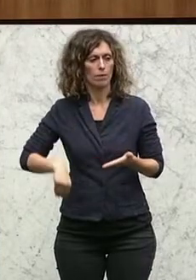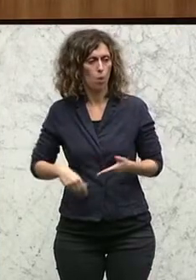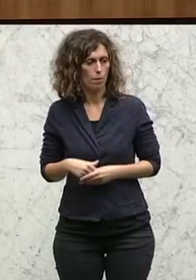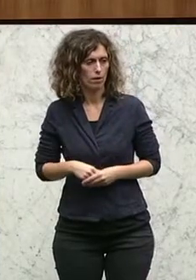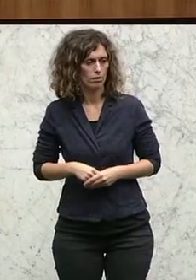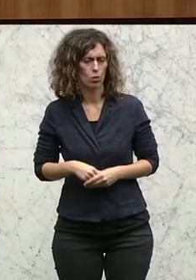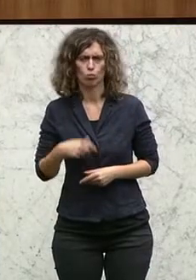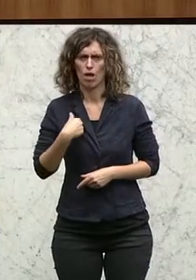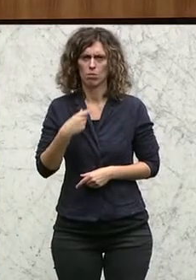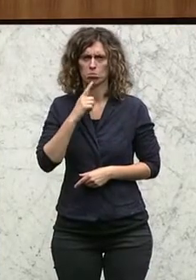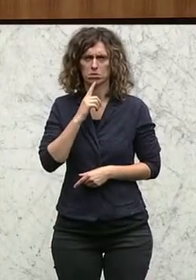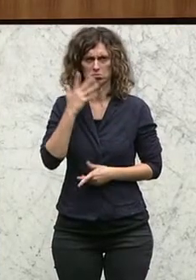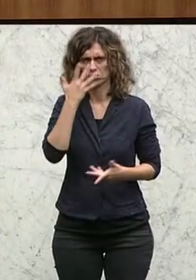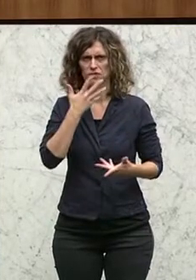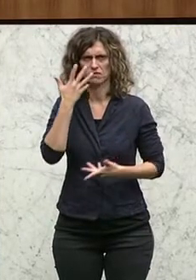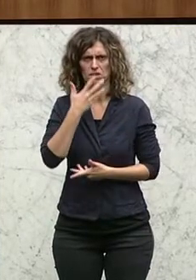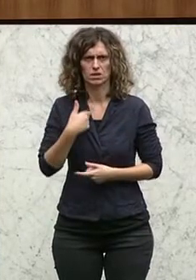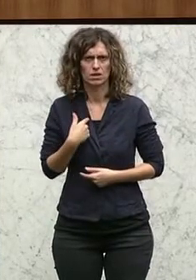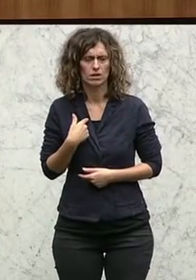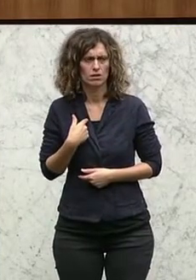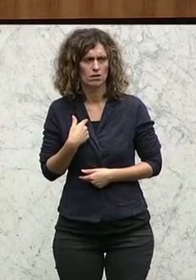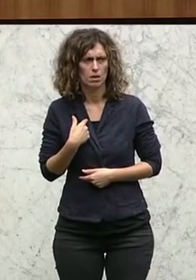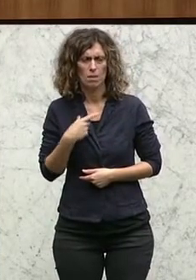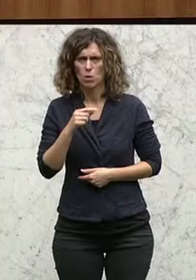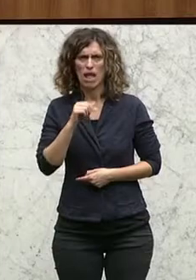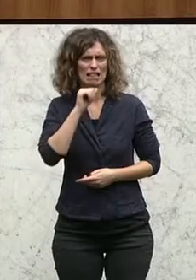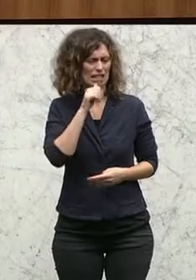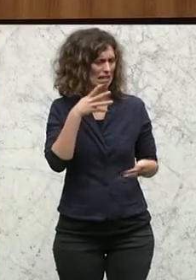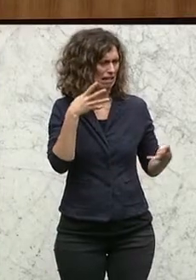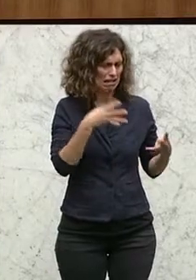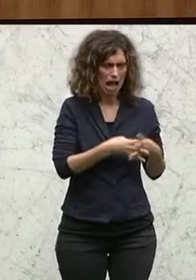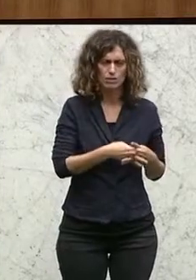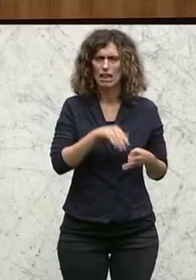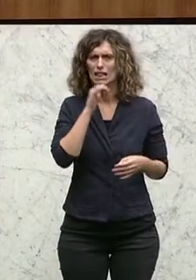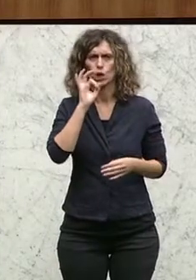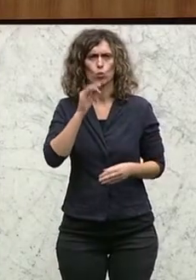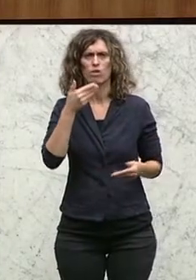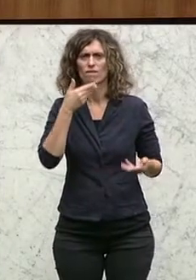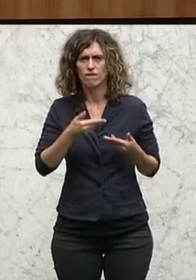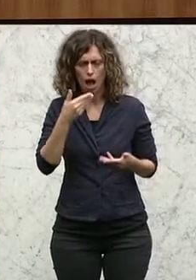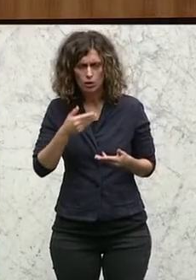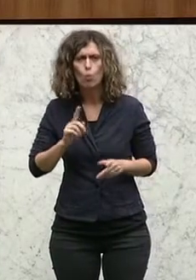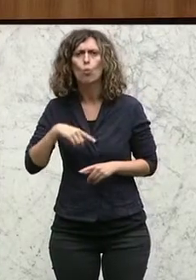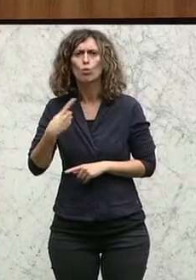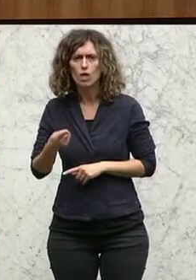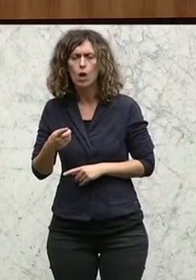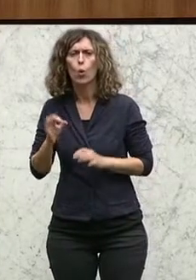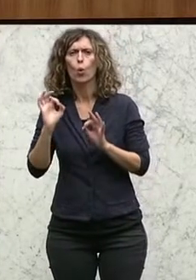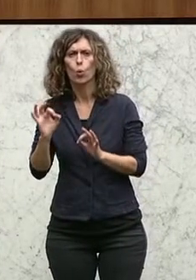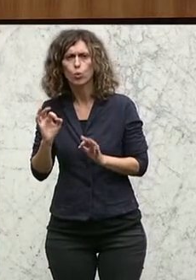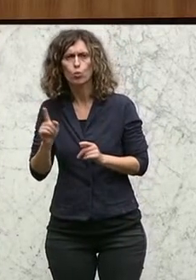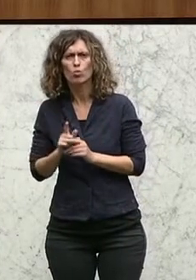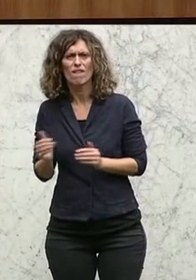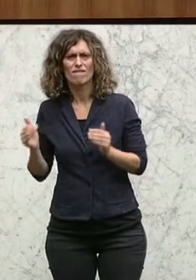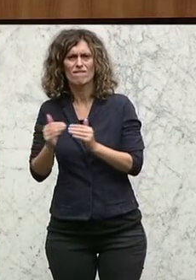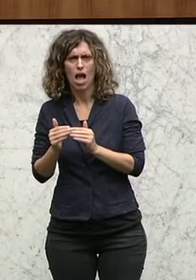dann war er ein bisschen perplex. Es war nicht transparent und nicht gut ausverhandelt, war aber dann anscheinend ein gutes und faires